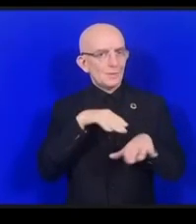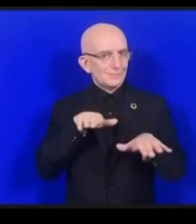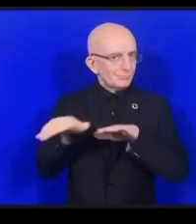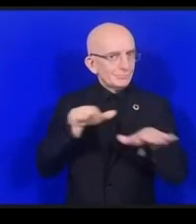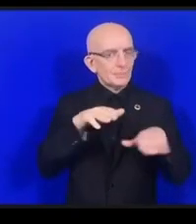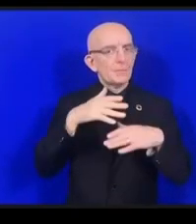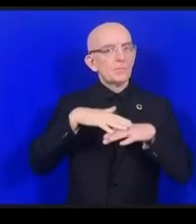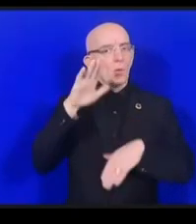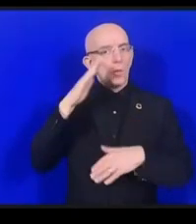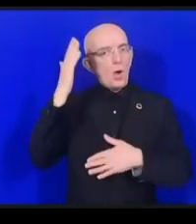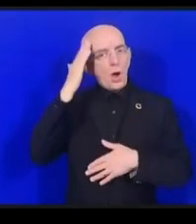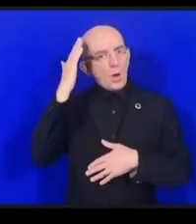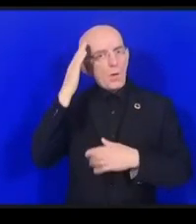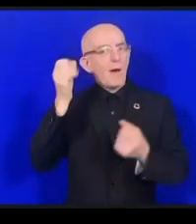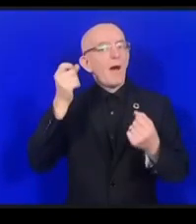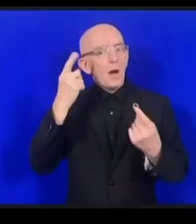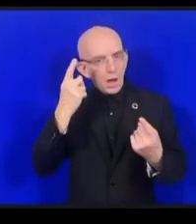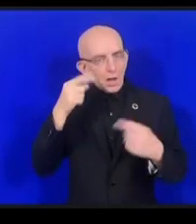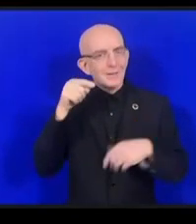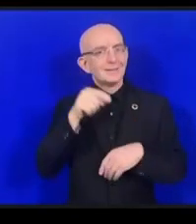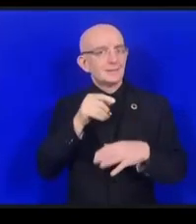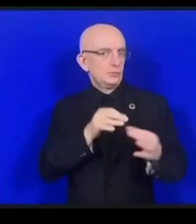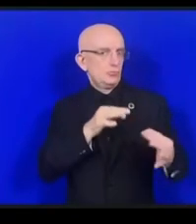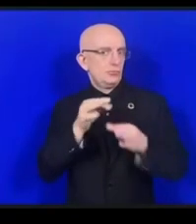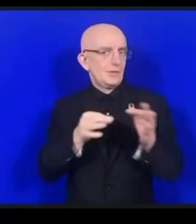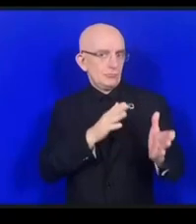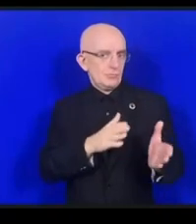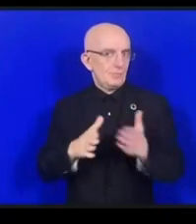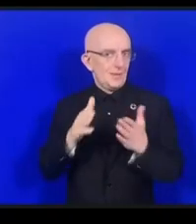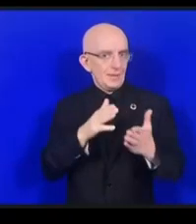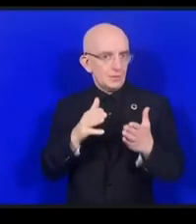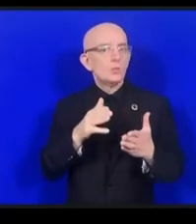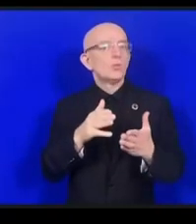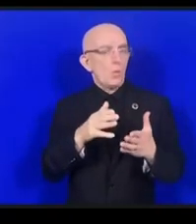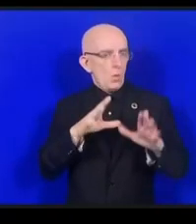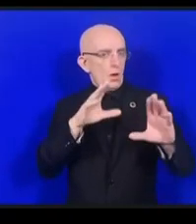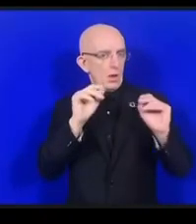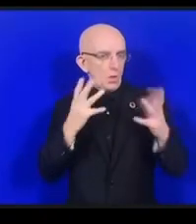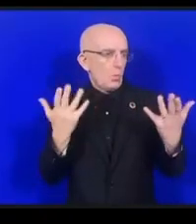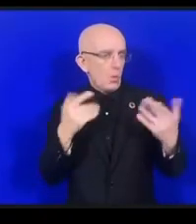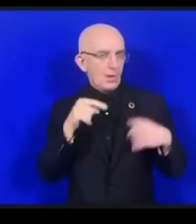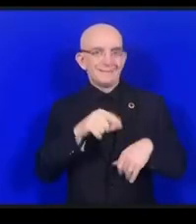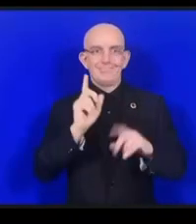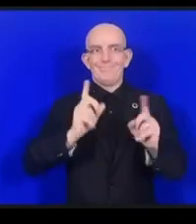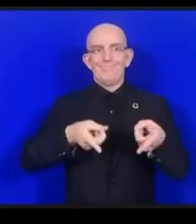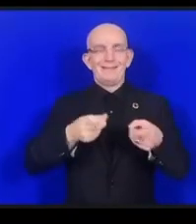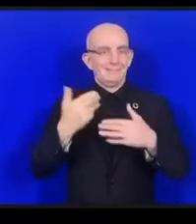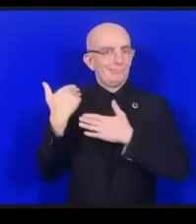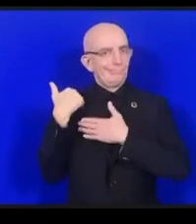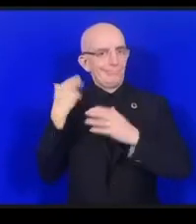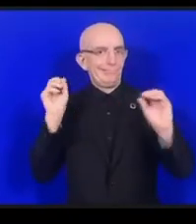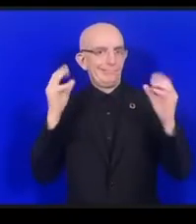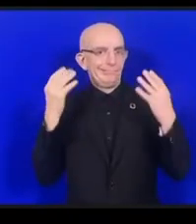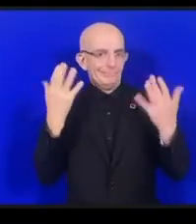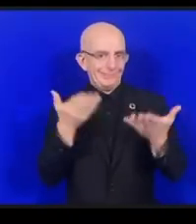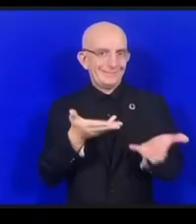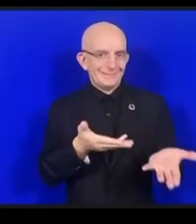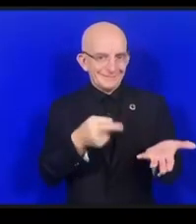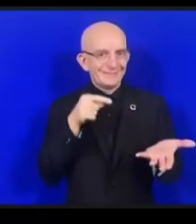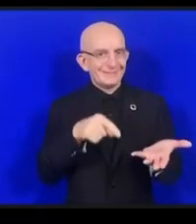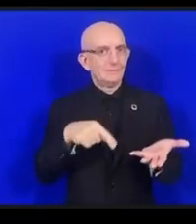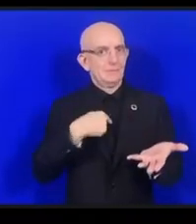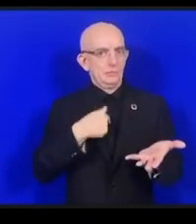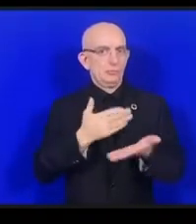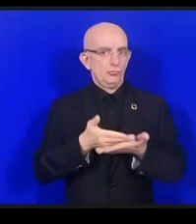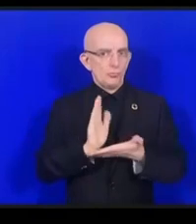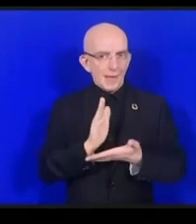そしてSDGsを構造的なゴールとしてここに着目し続けたいと思います図書館